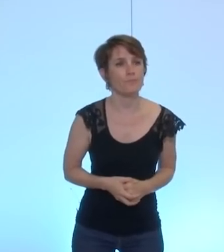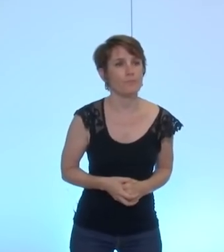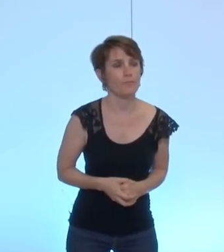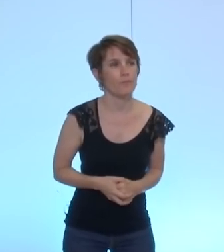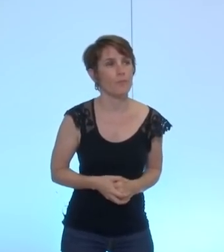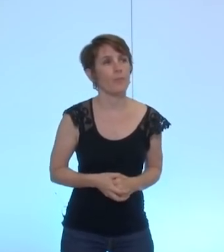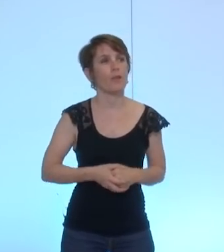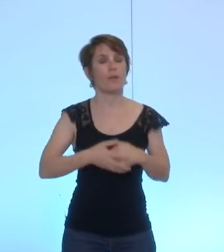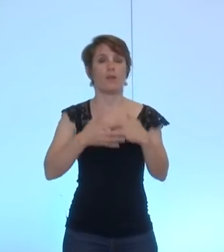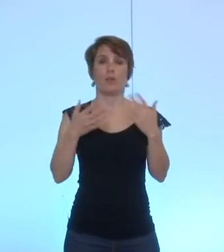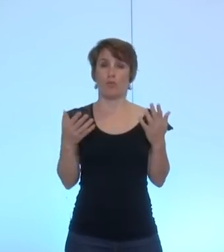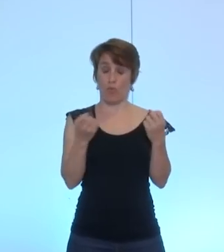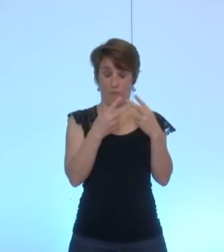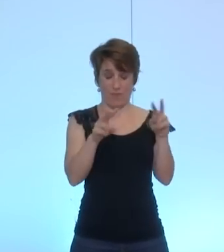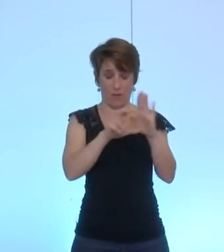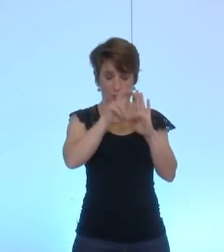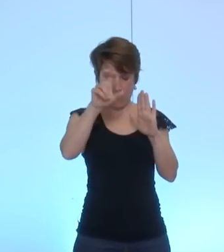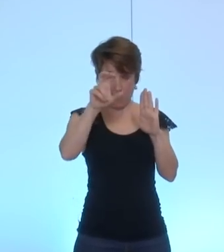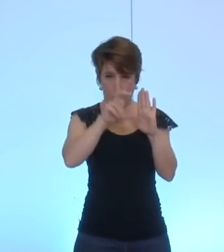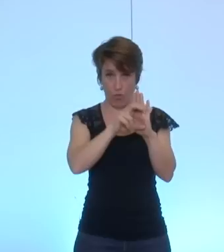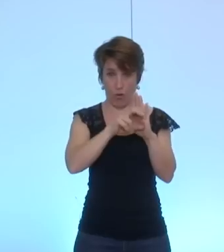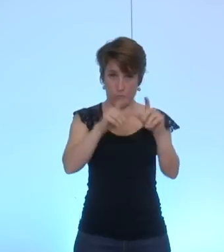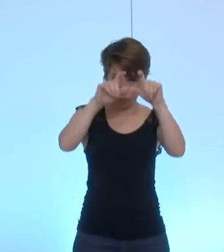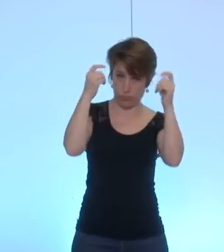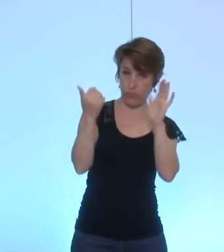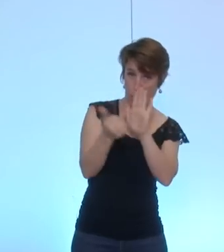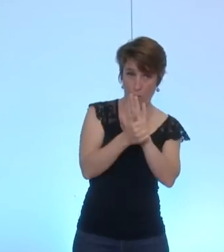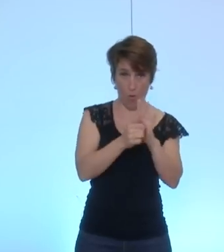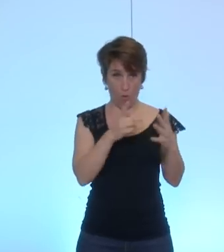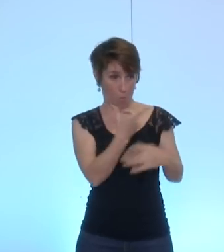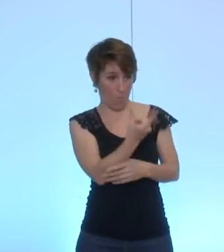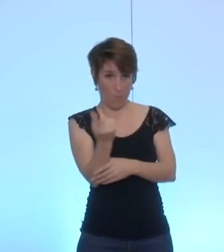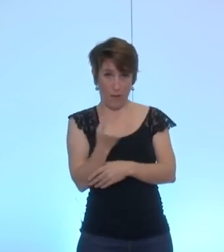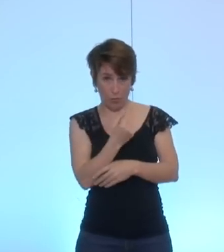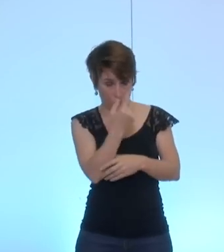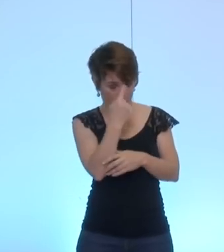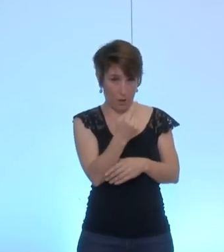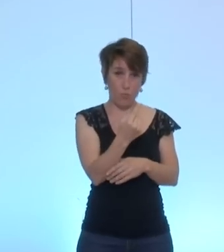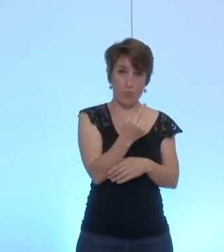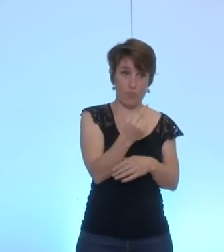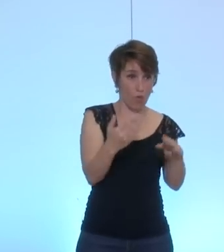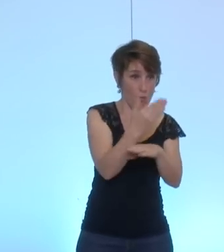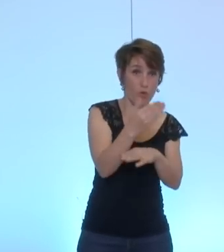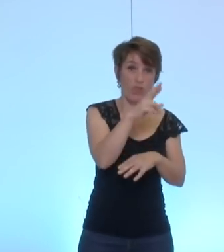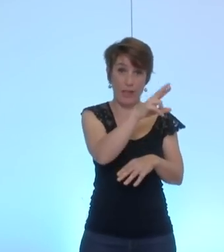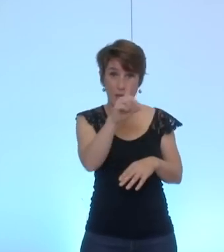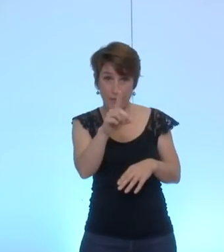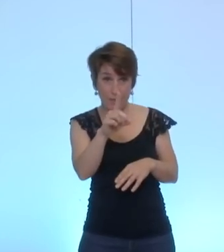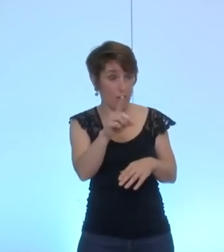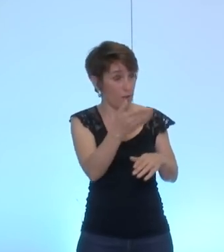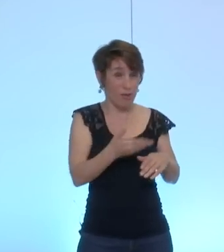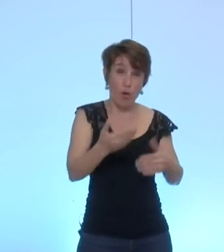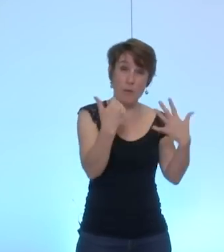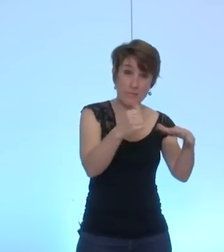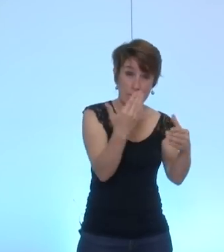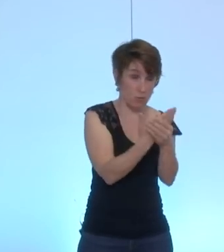Donc, la ville de Grenoble est un partenaire financier des projets collaboratifs R&D, des 16 premiers appels à projets, donc à